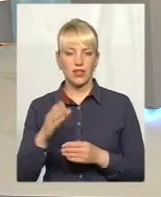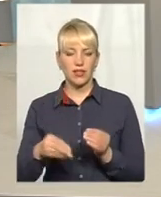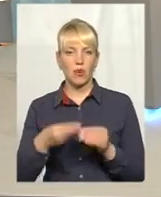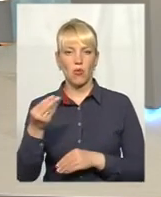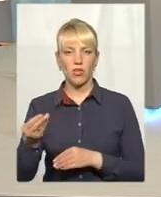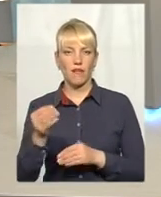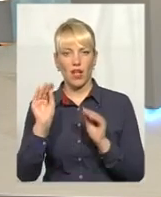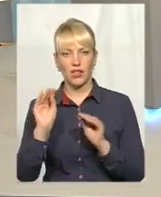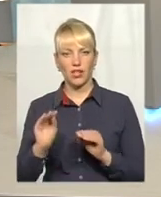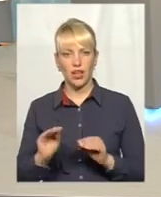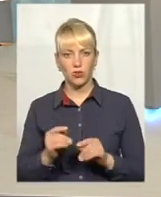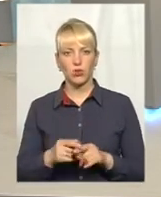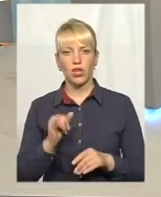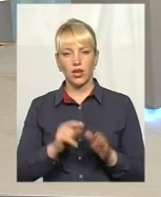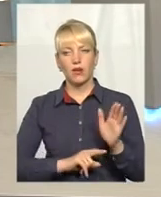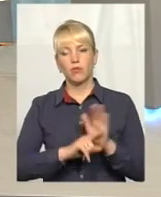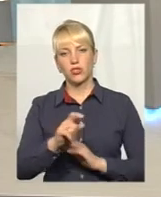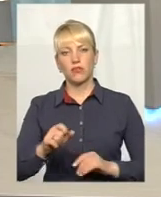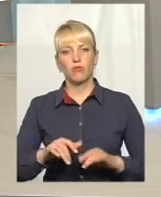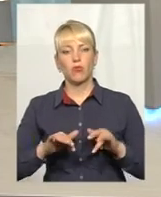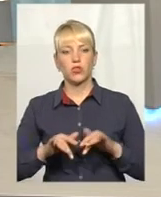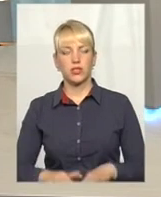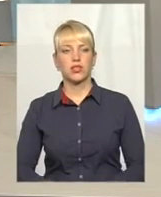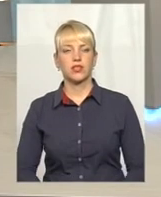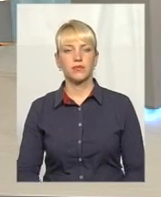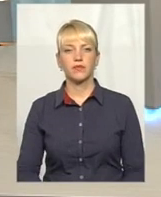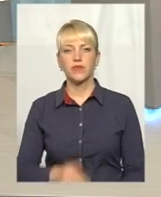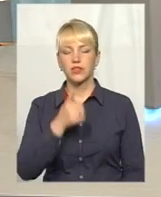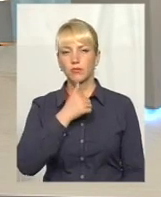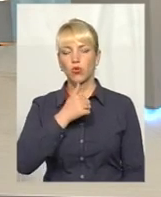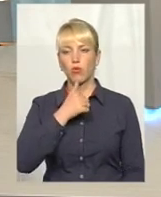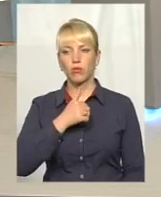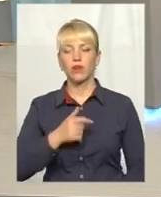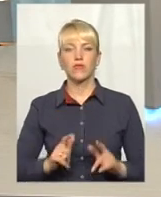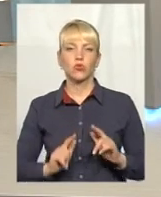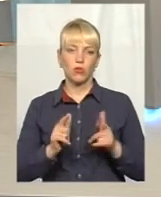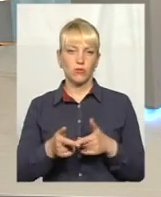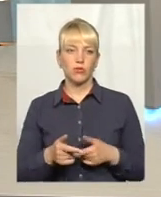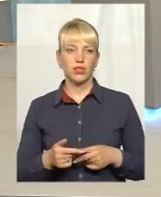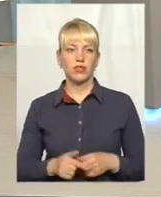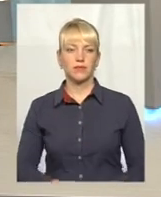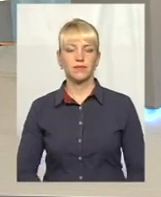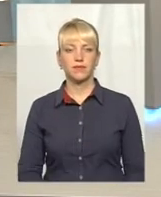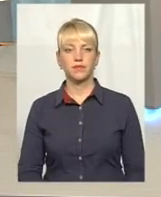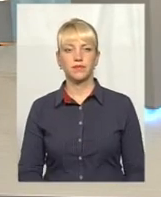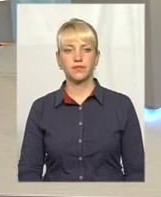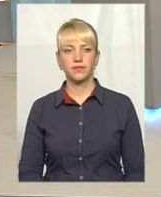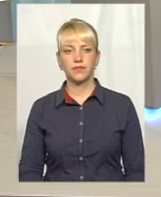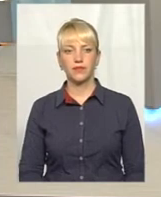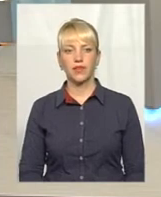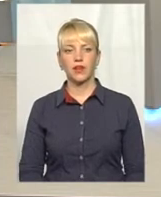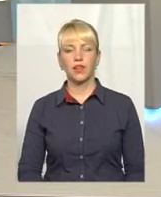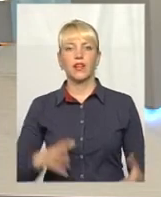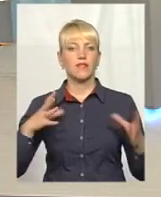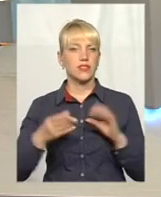і розпочав процес спроби вступити до лав патрульної поліції? Взагалі